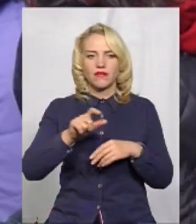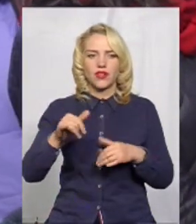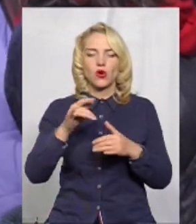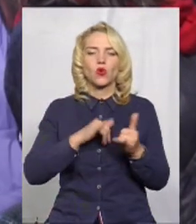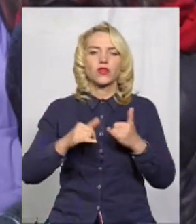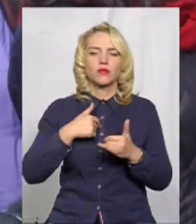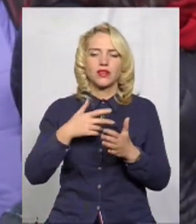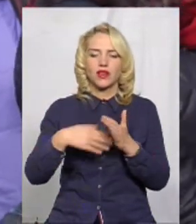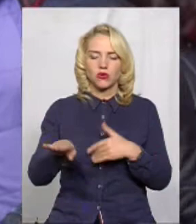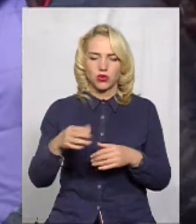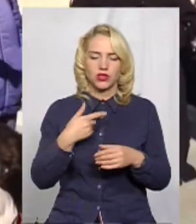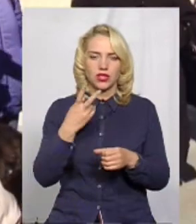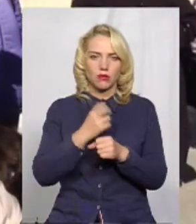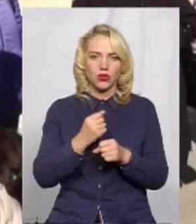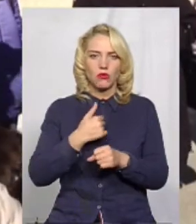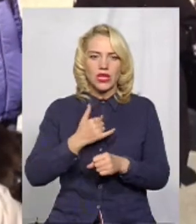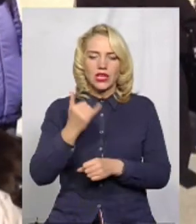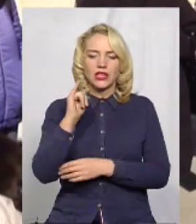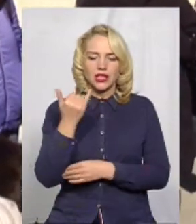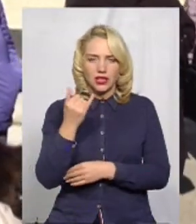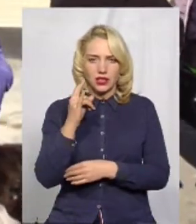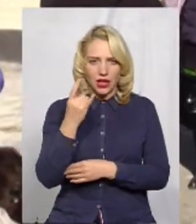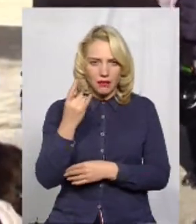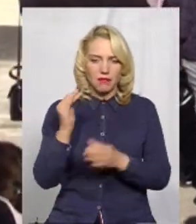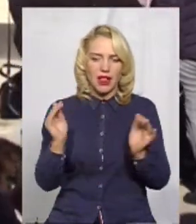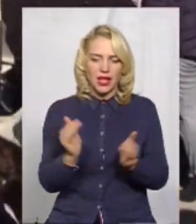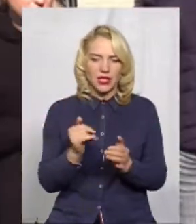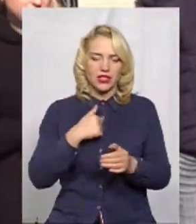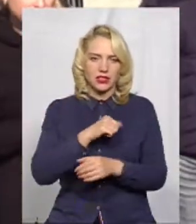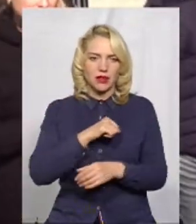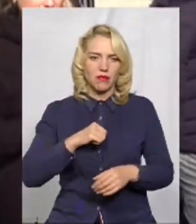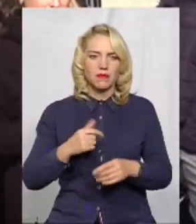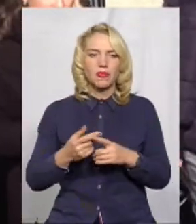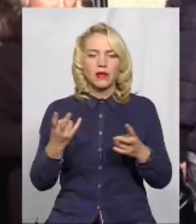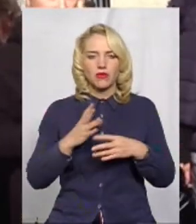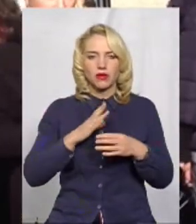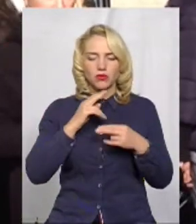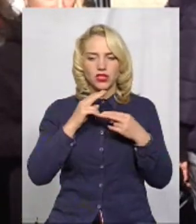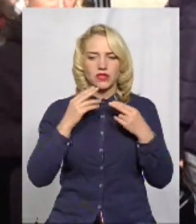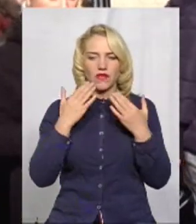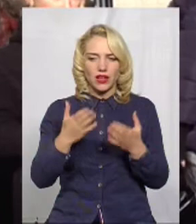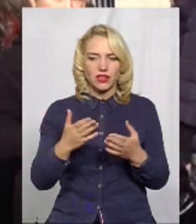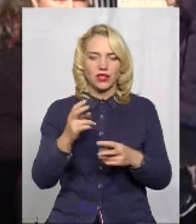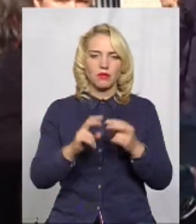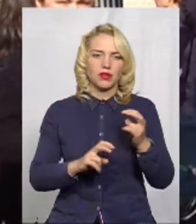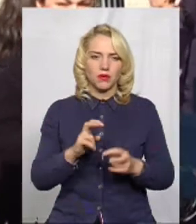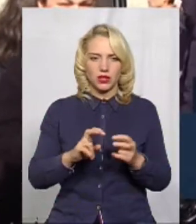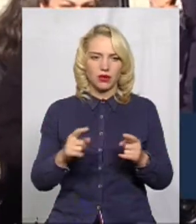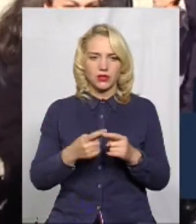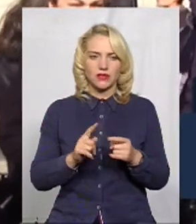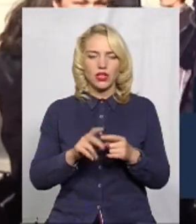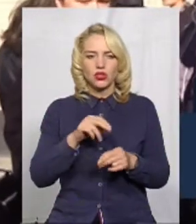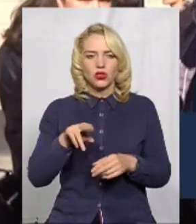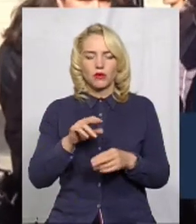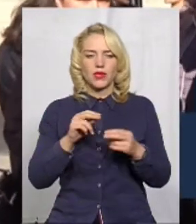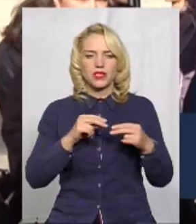дитина маленька, я сама. Має бути звернення підприємства, яке хоче, щоб до них працівники